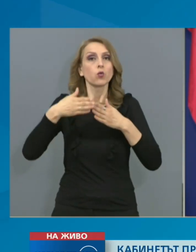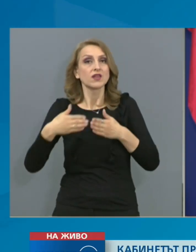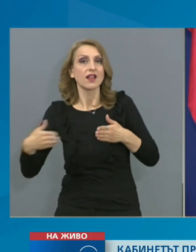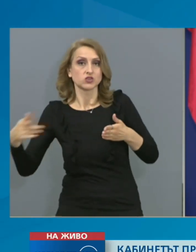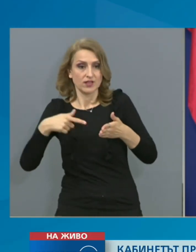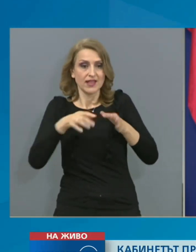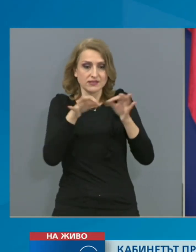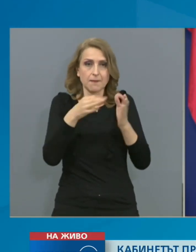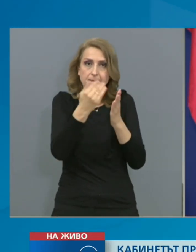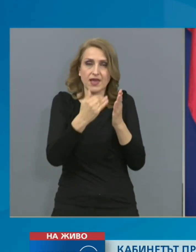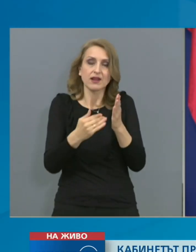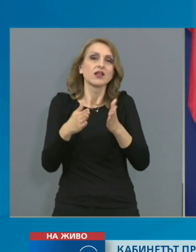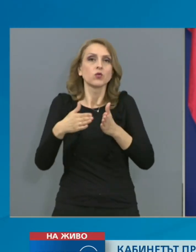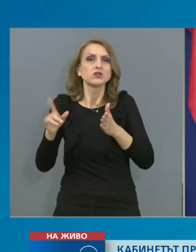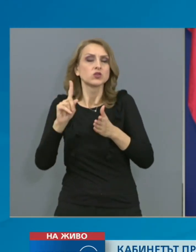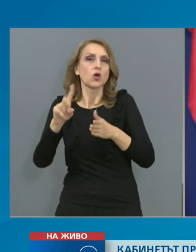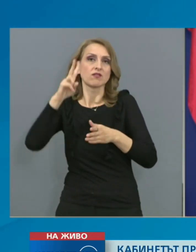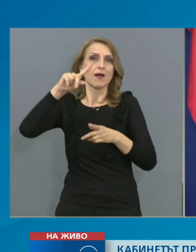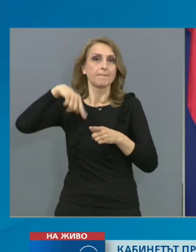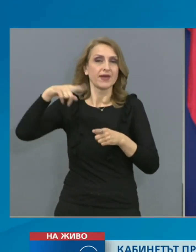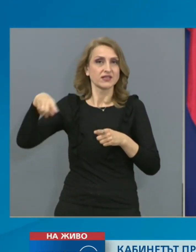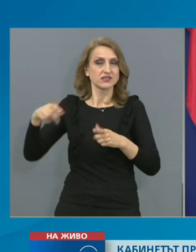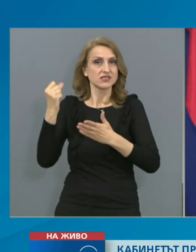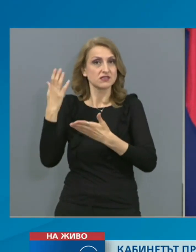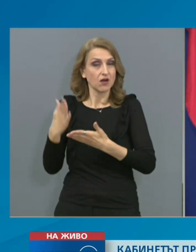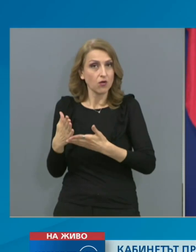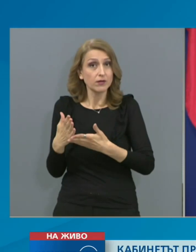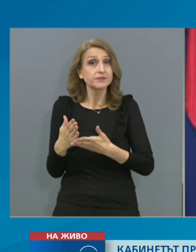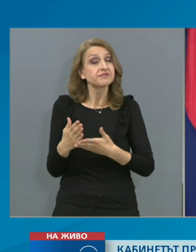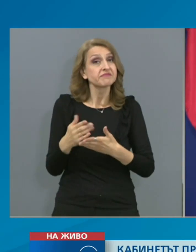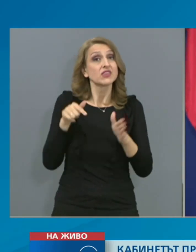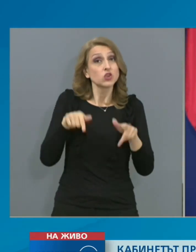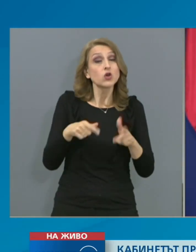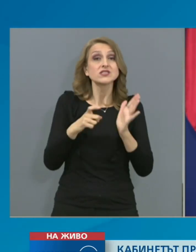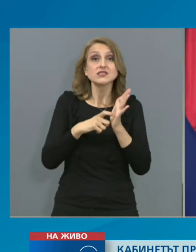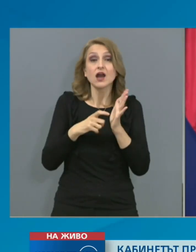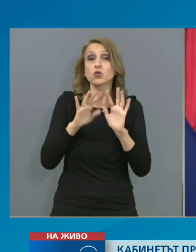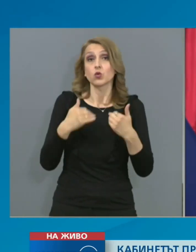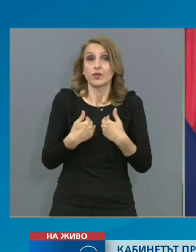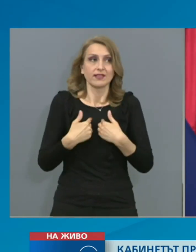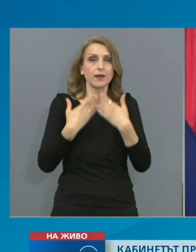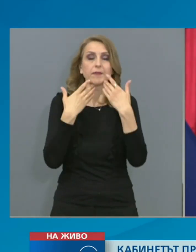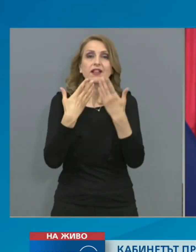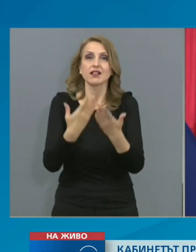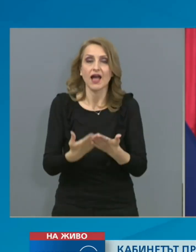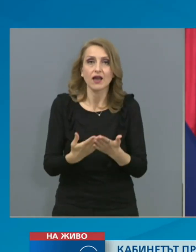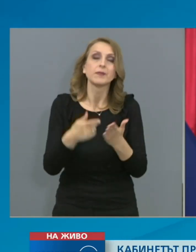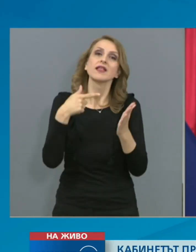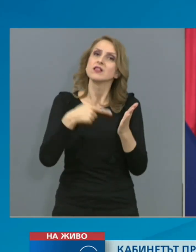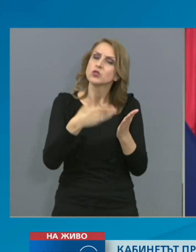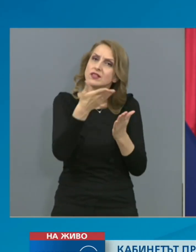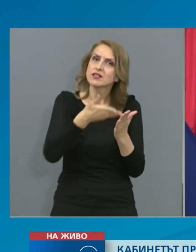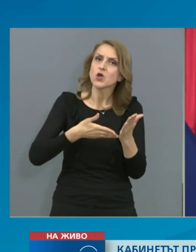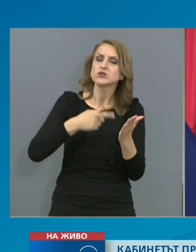законът, който ние предлагаме, голяма част от мерките, които са в полза на яснотата на